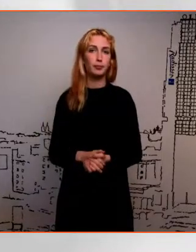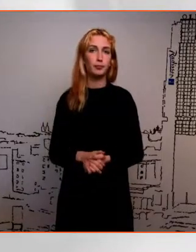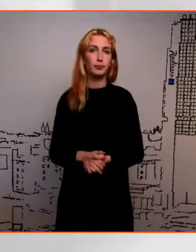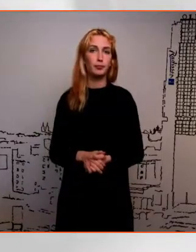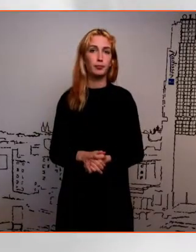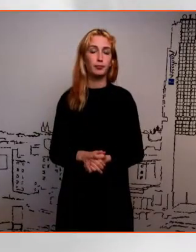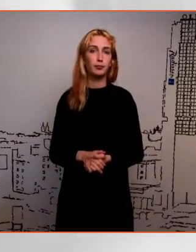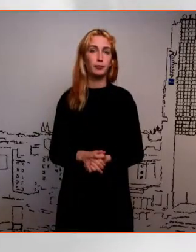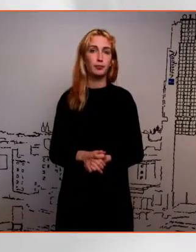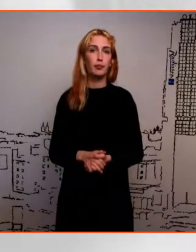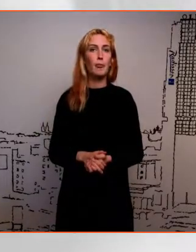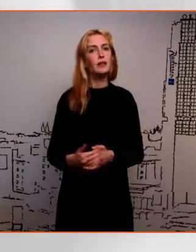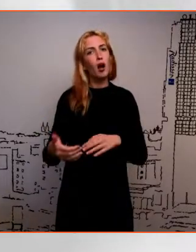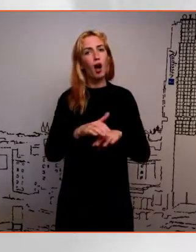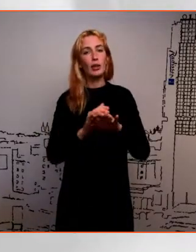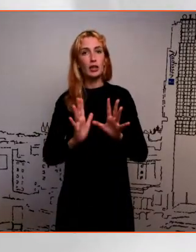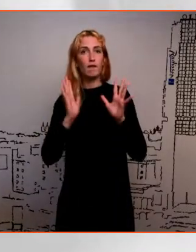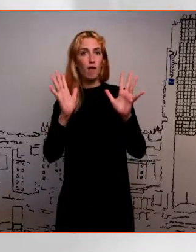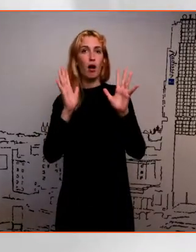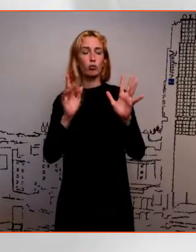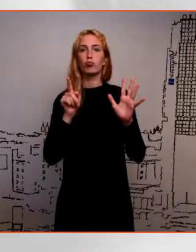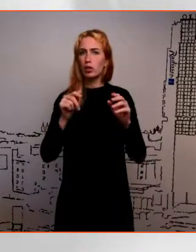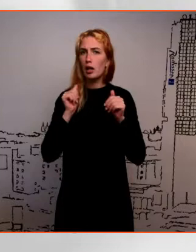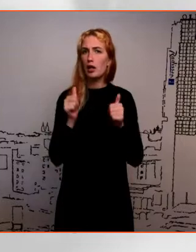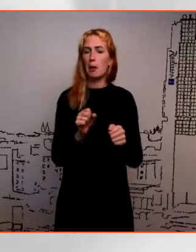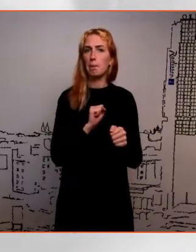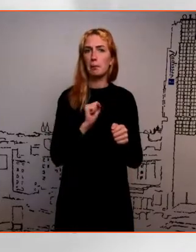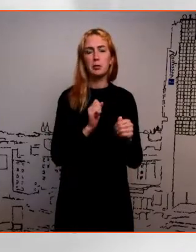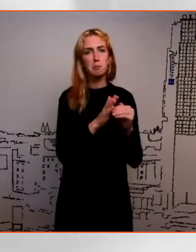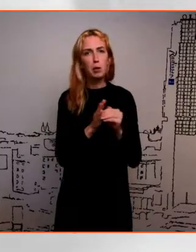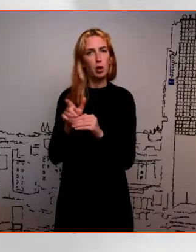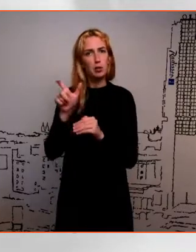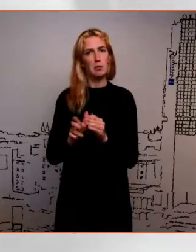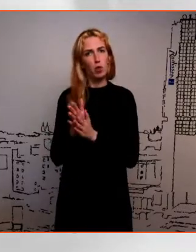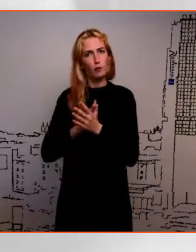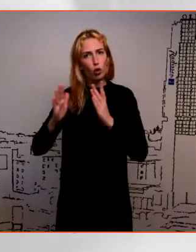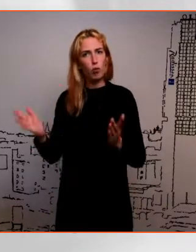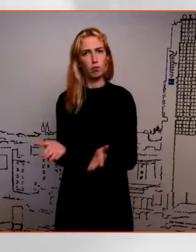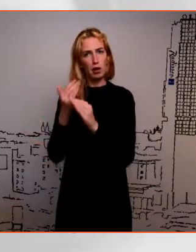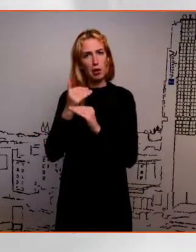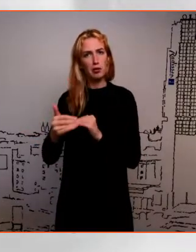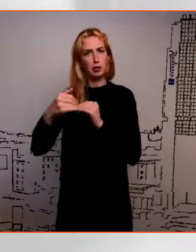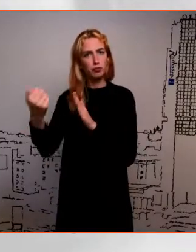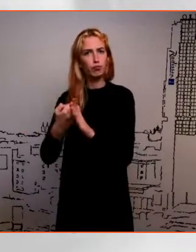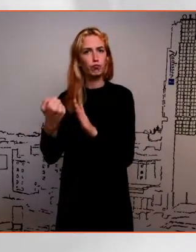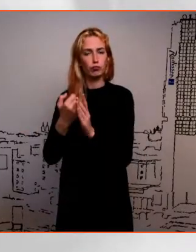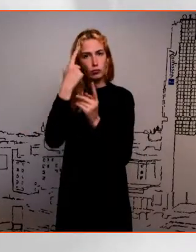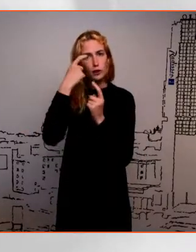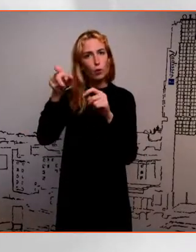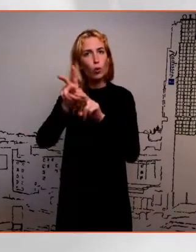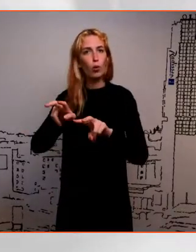Siis vaimustusametite suhtes mõdugi on hea, sest ta motiveerib inimest edasi tegutsema ja infot vaatama.